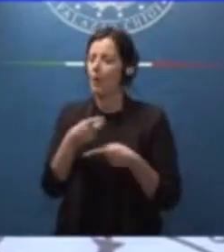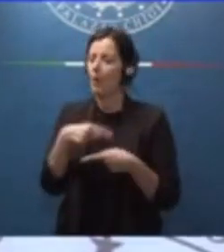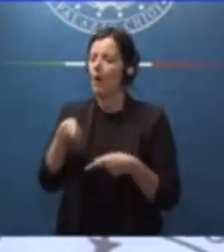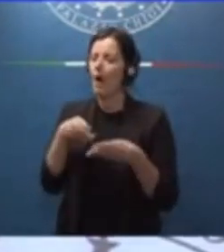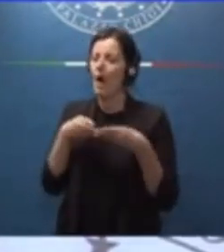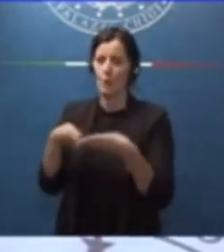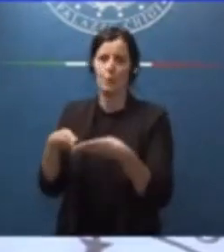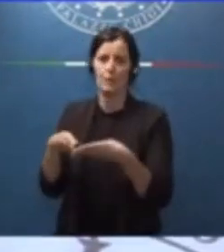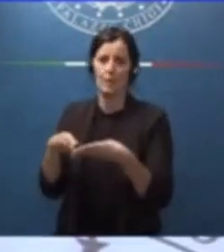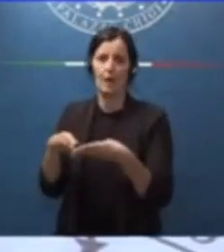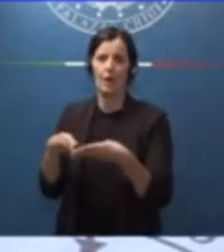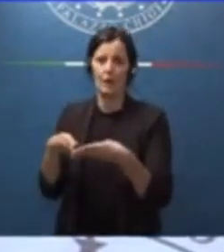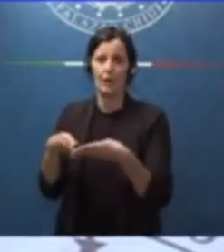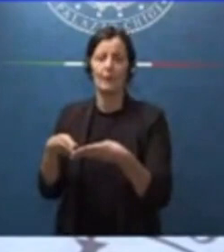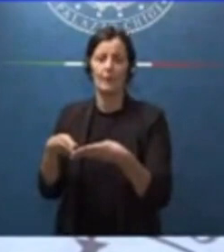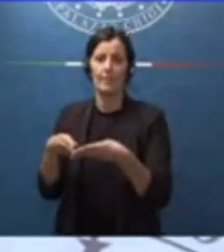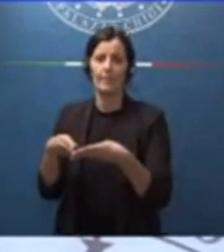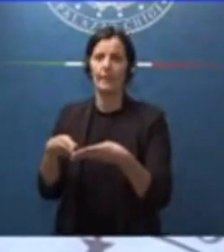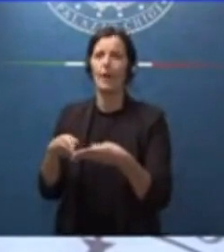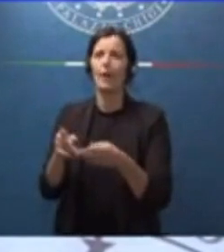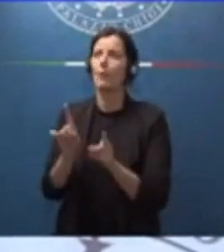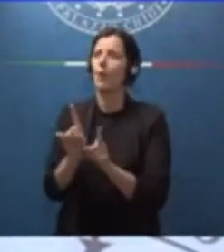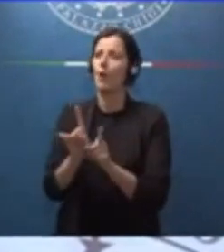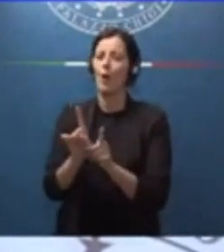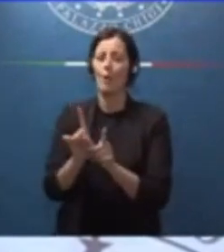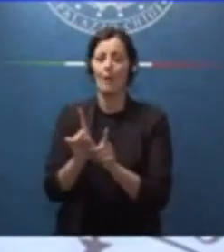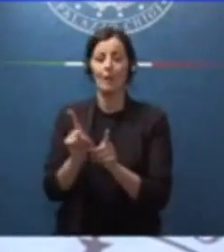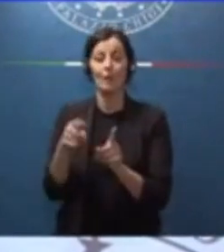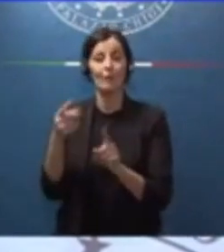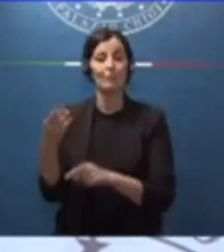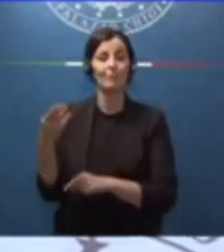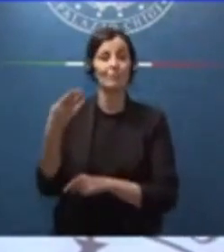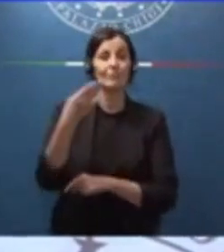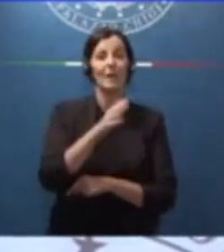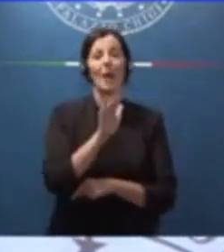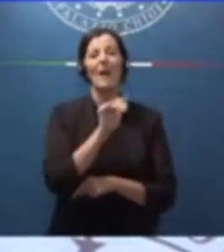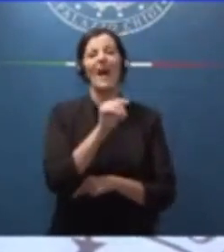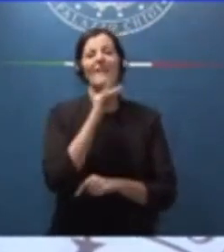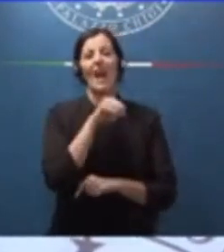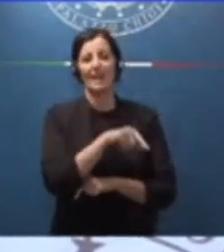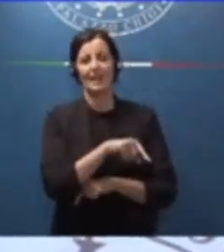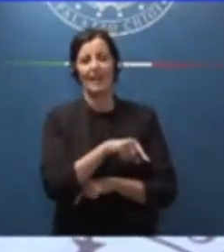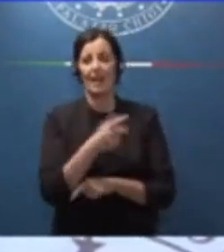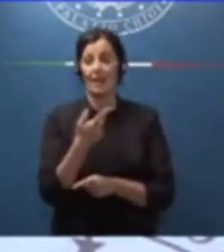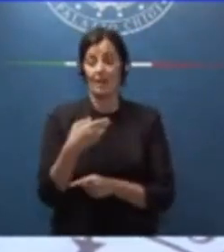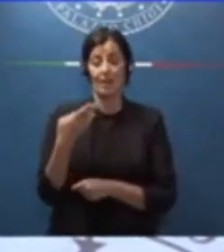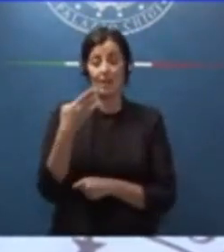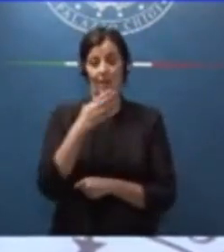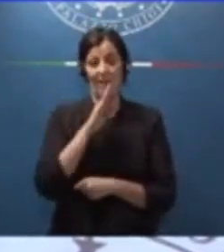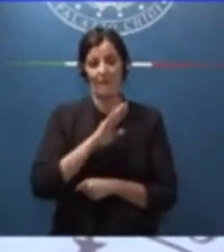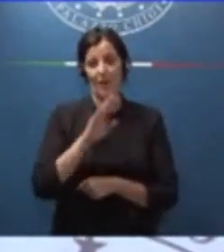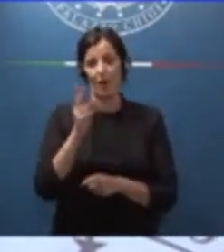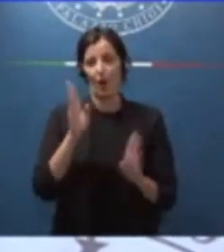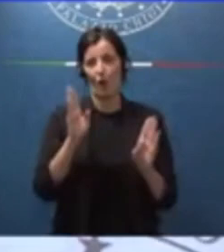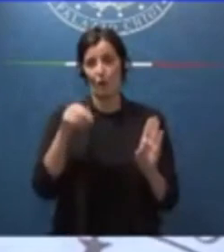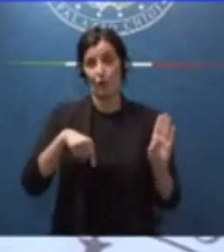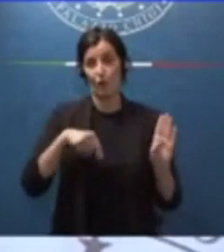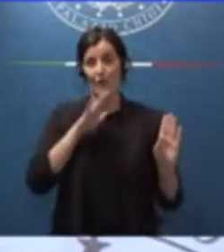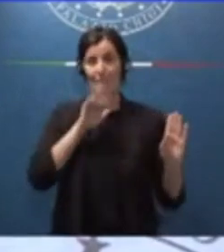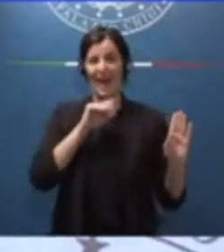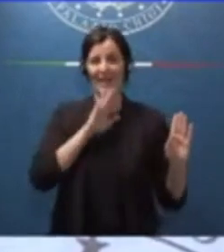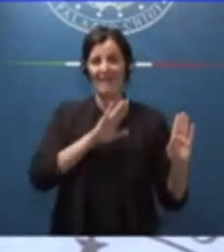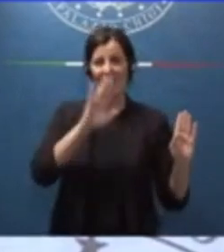con il quale dopo un giro a Bari Vecchia, e Bari Vecchia dell'ora non era Bari Vecchia di oggi,